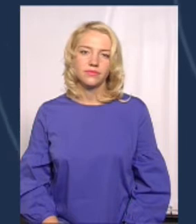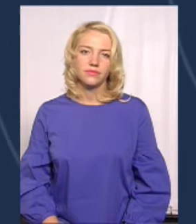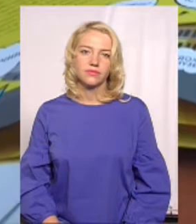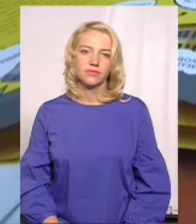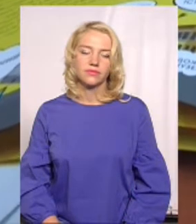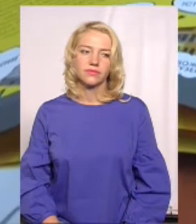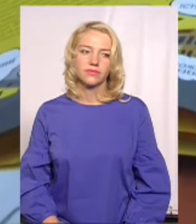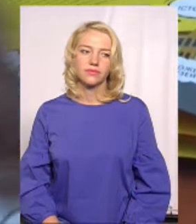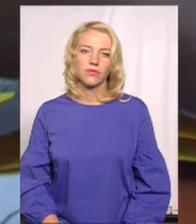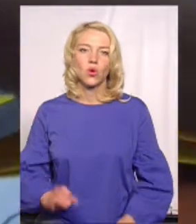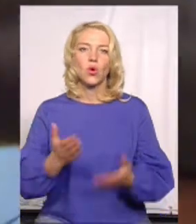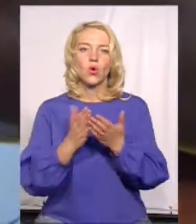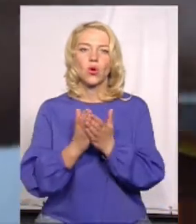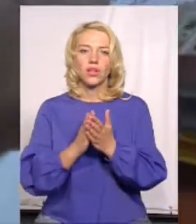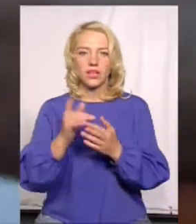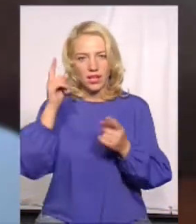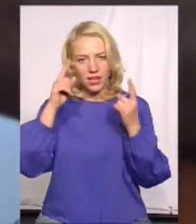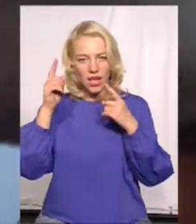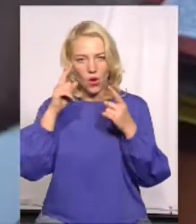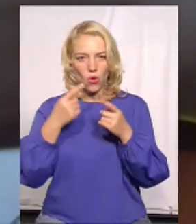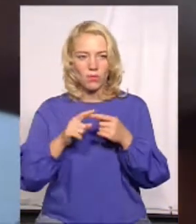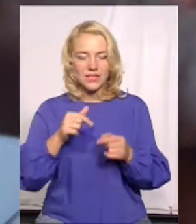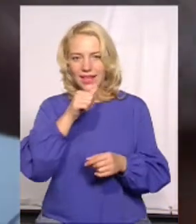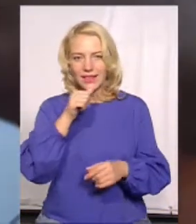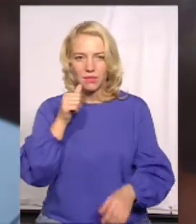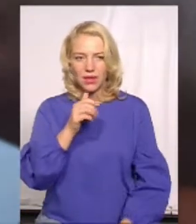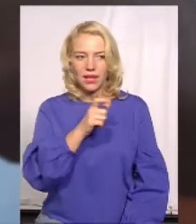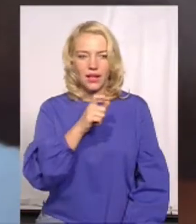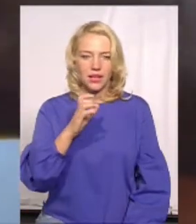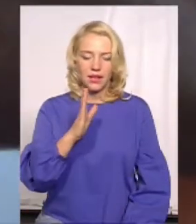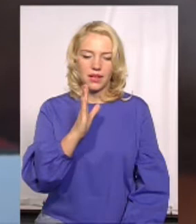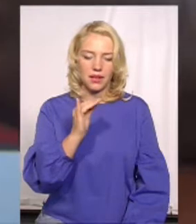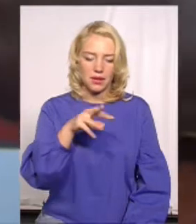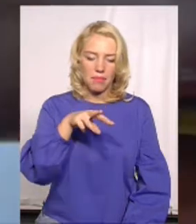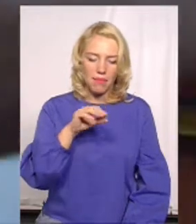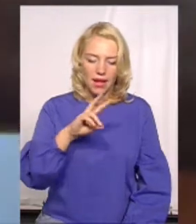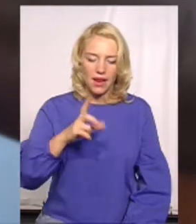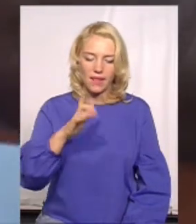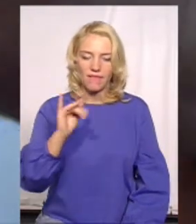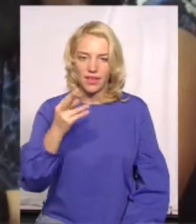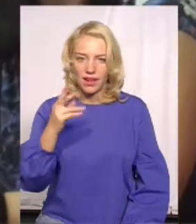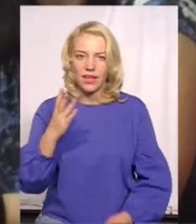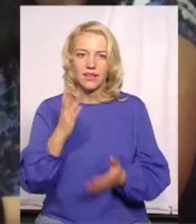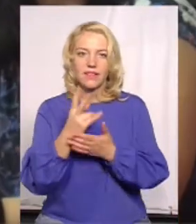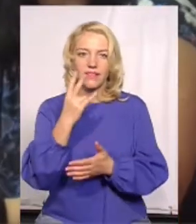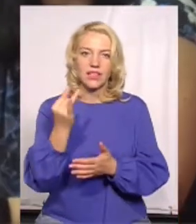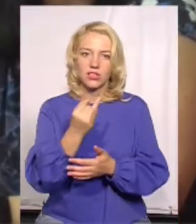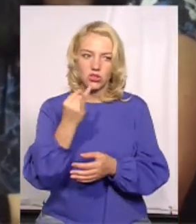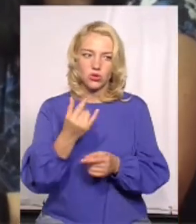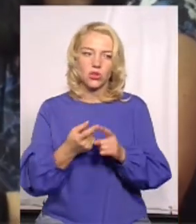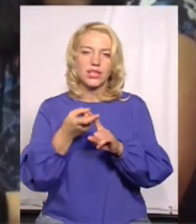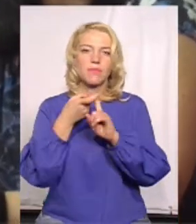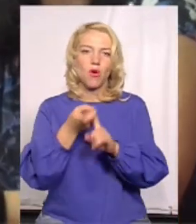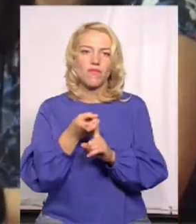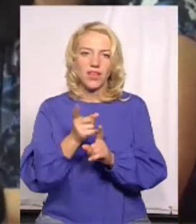У книзі коміксів «Таємниця Хмельвіля» міститься 42 історії, пов'язані з Смельницьким. Розповідає співавторка книги коміксів